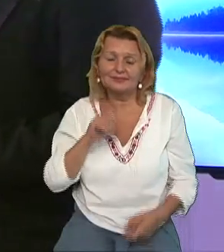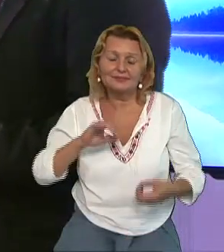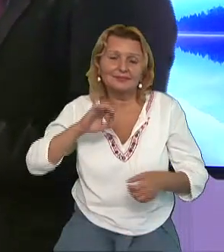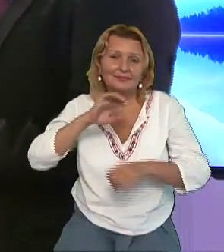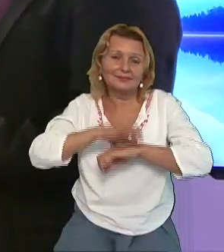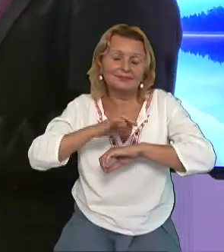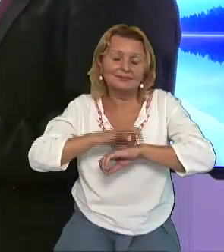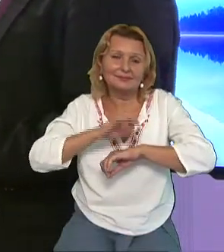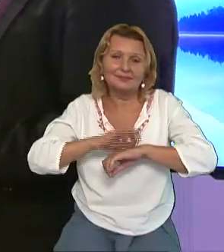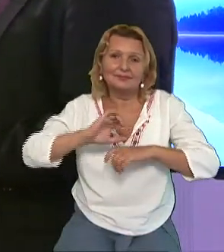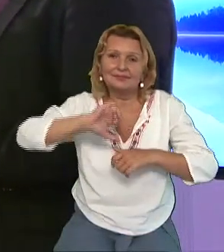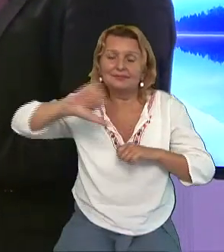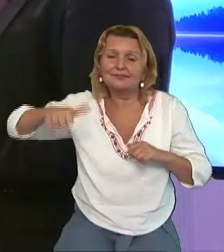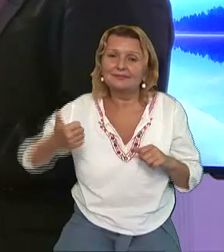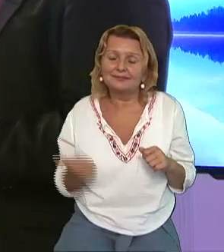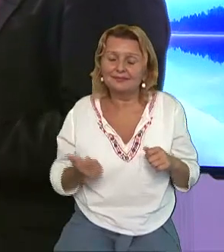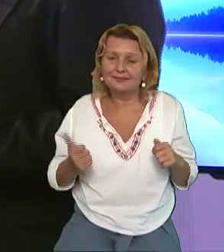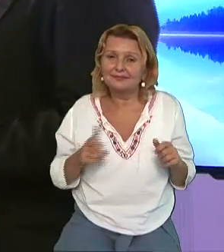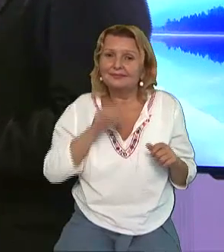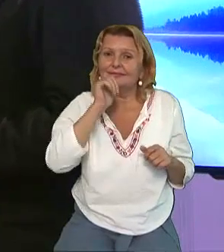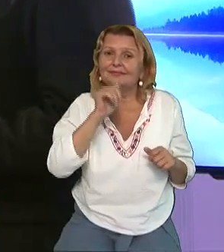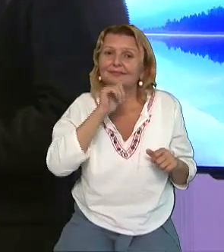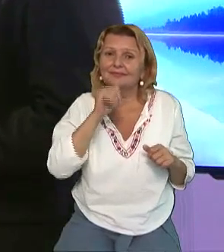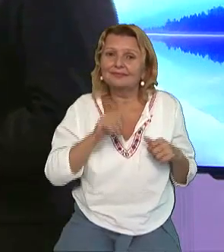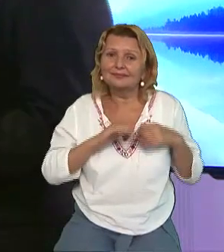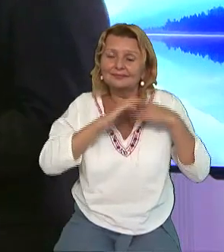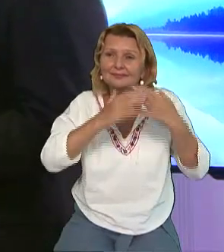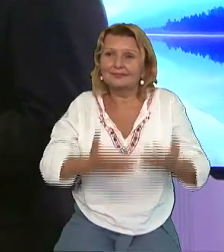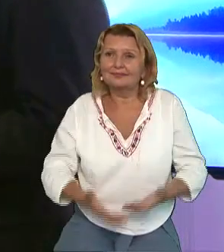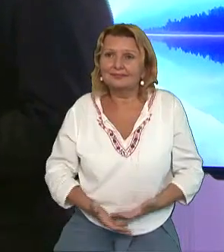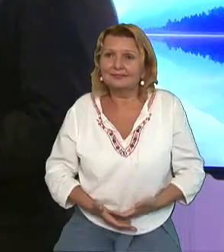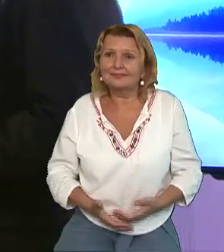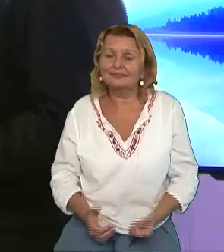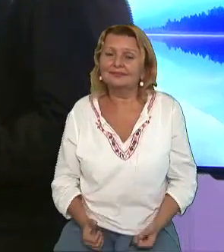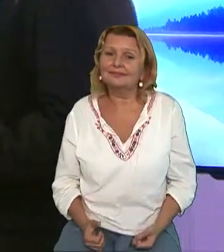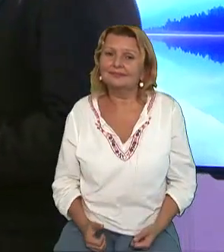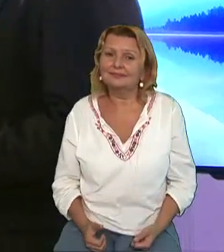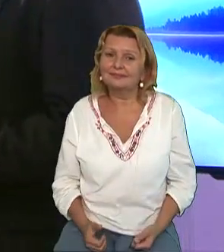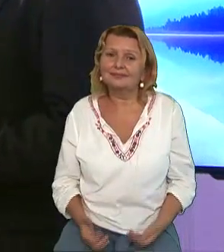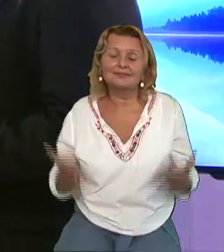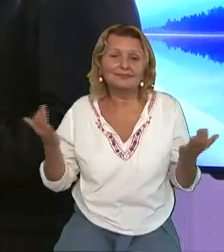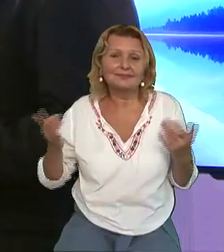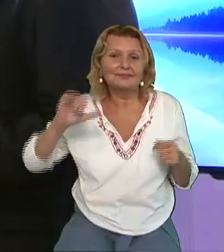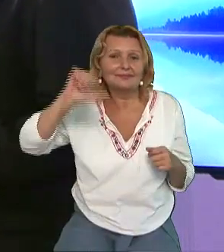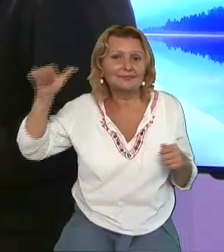Dar iarăși fericire Vine după acest an